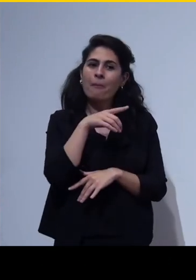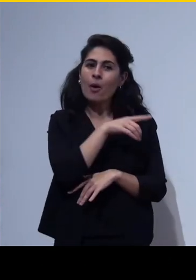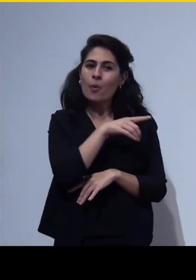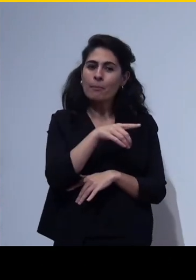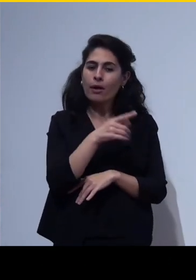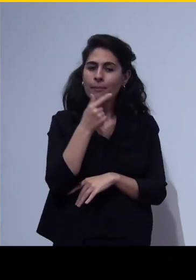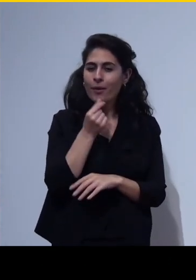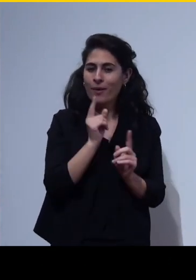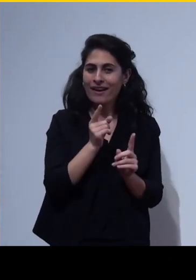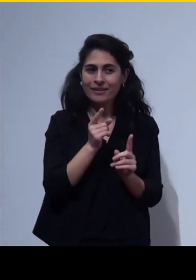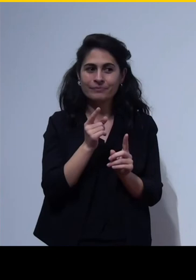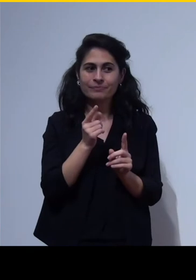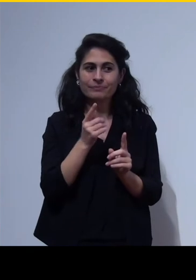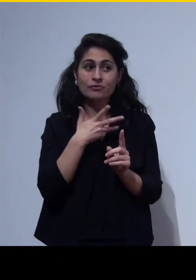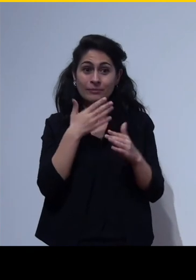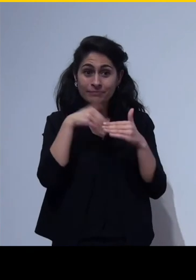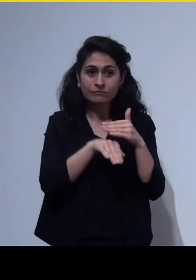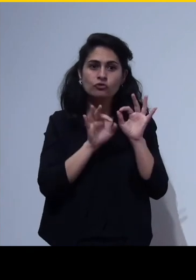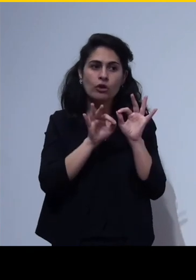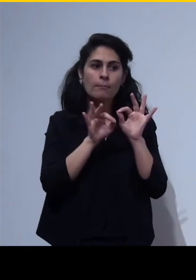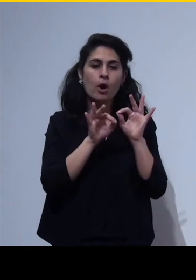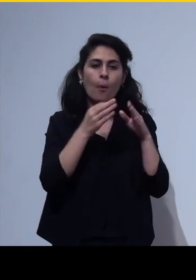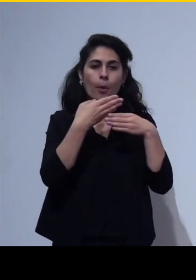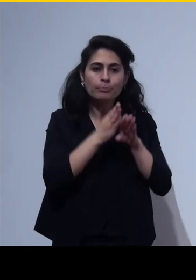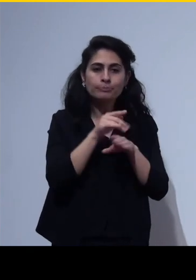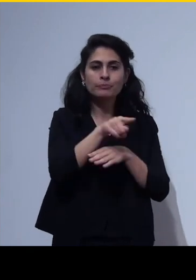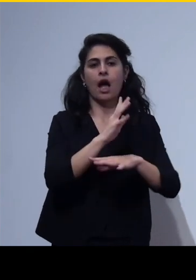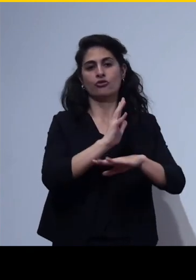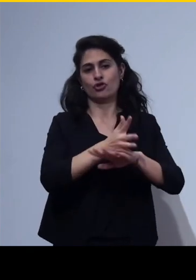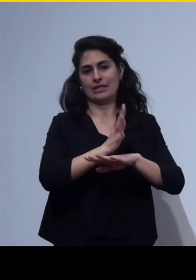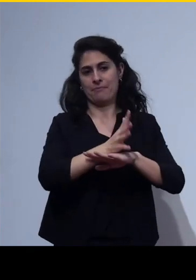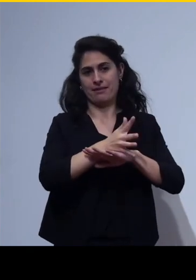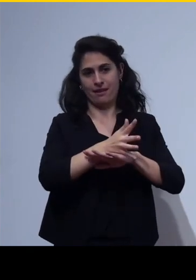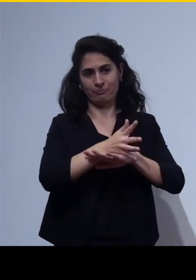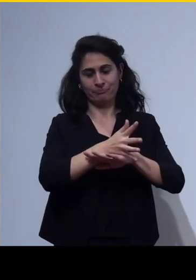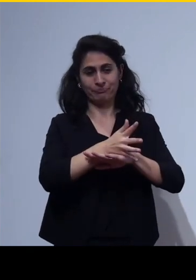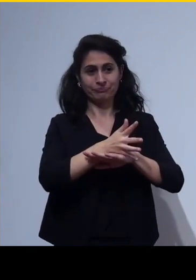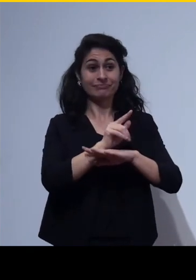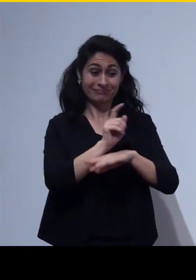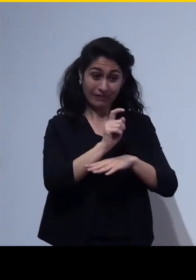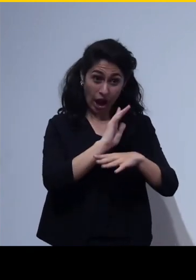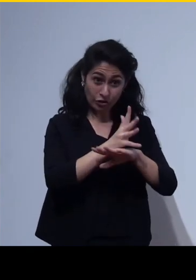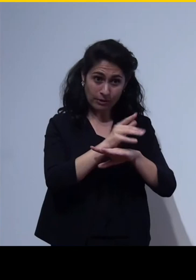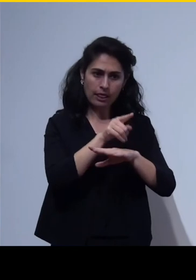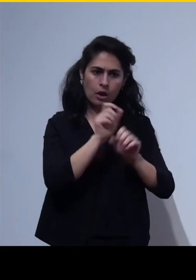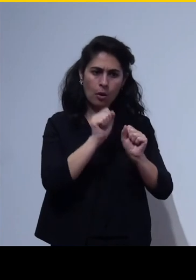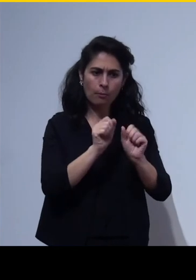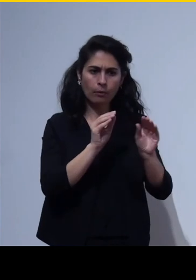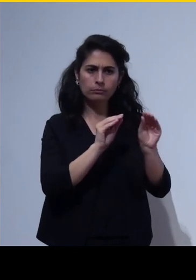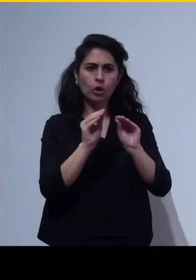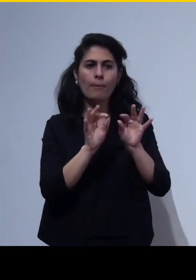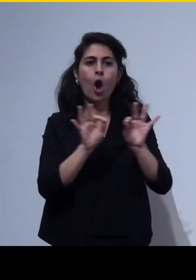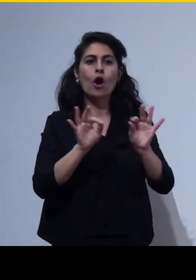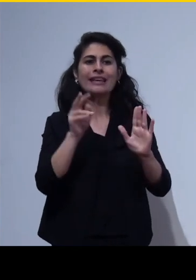tab dedicata che si chiama appunto accessibilità dalla quale è possibile impostare l'ordine di lettura di ogni elemento